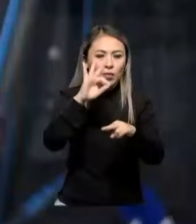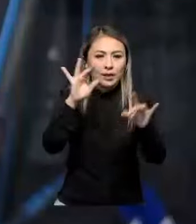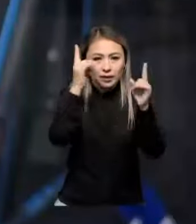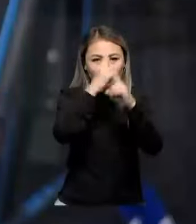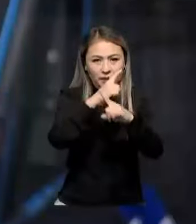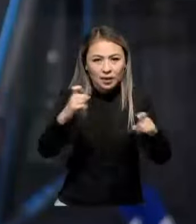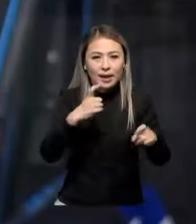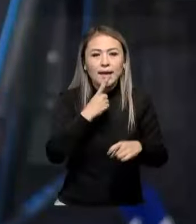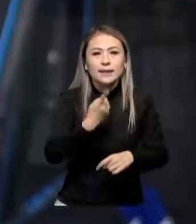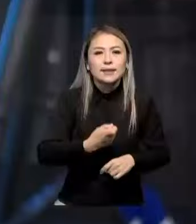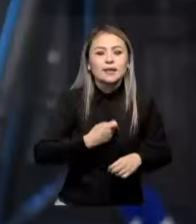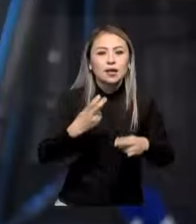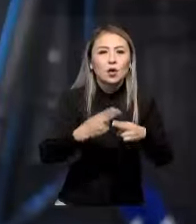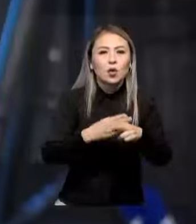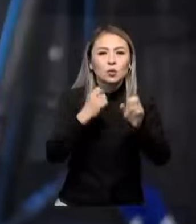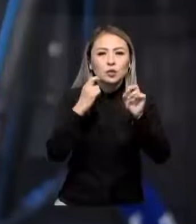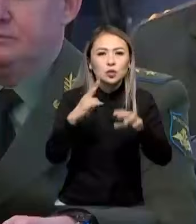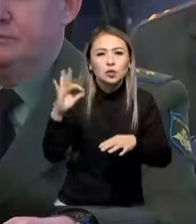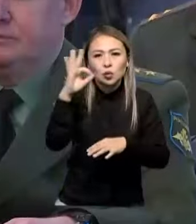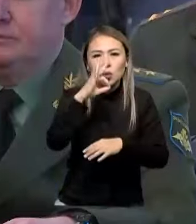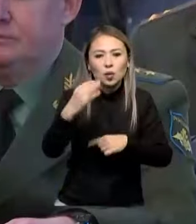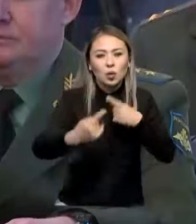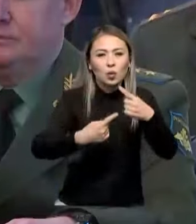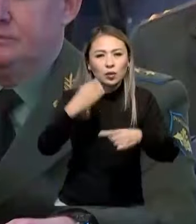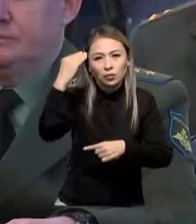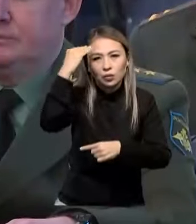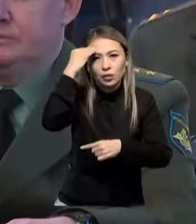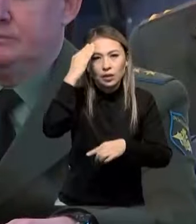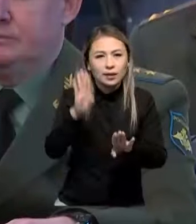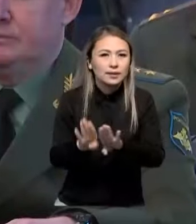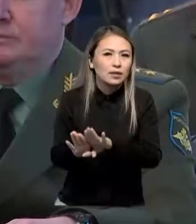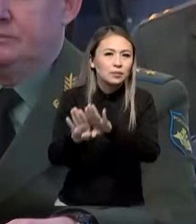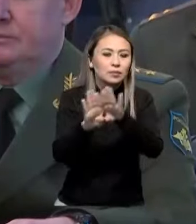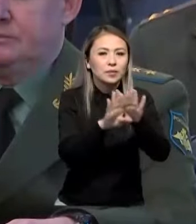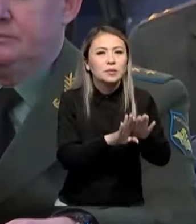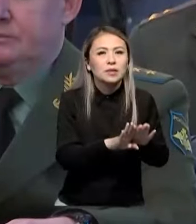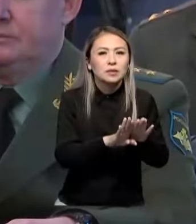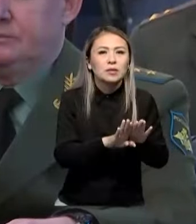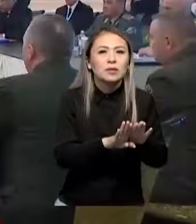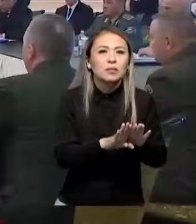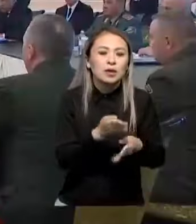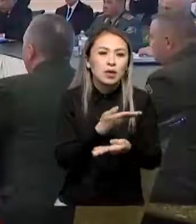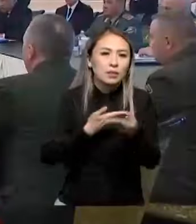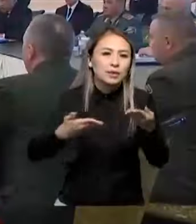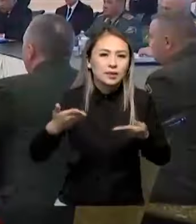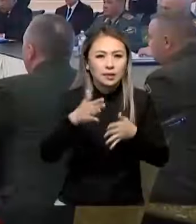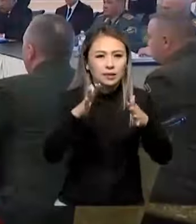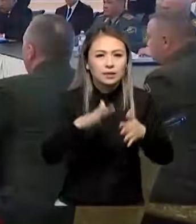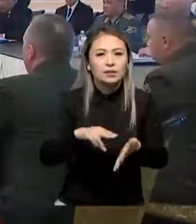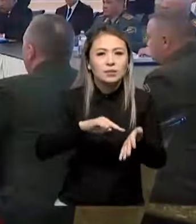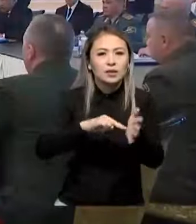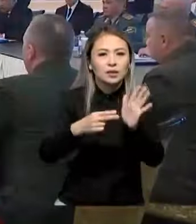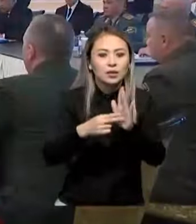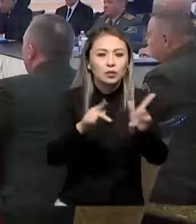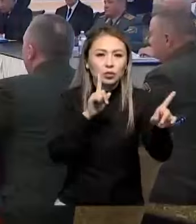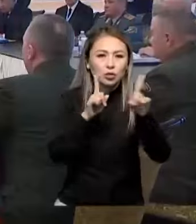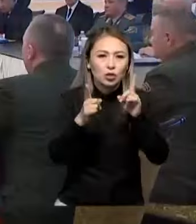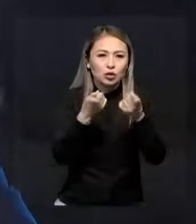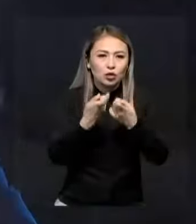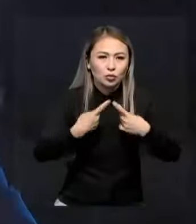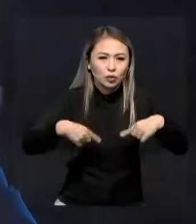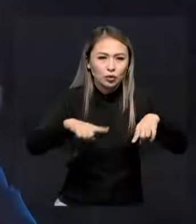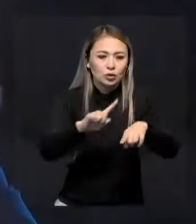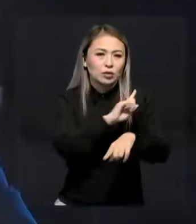жөнде байындама жасады. Тараптар әскерей қауіпсіздік жөндегі ойларын орталға салып пікір алмасты. Кеністің пленарлық